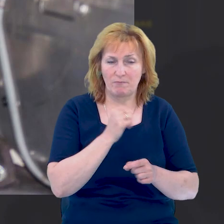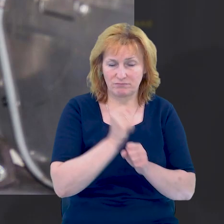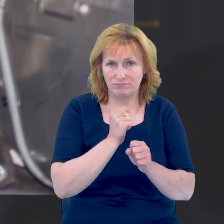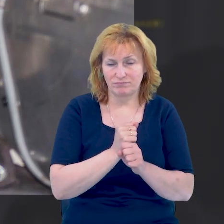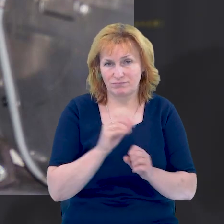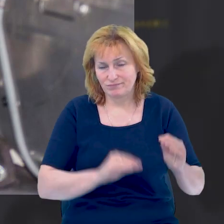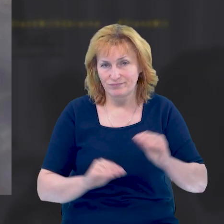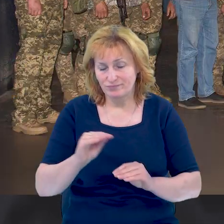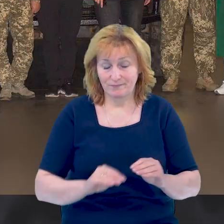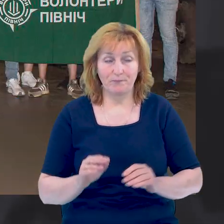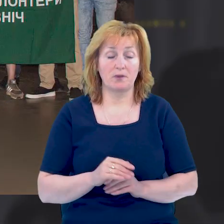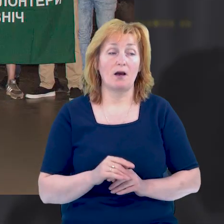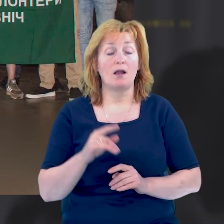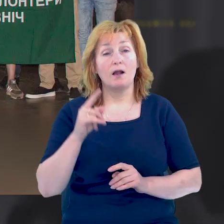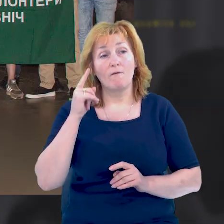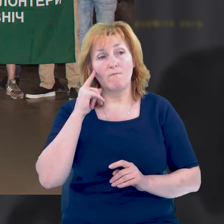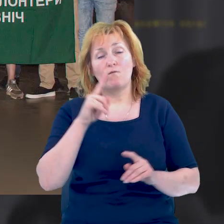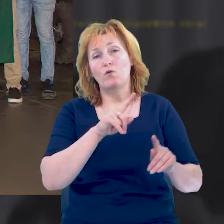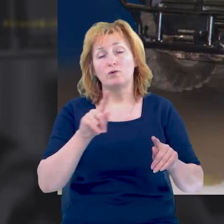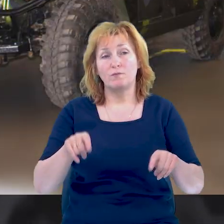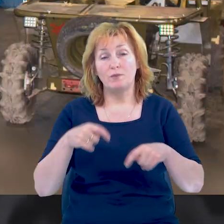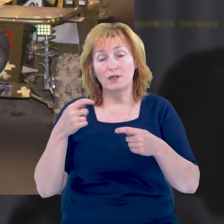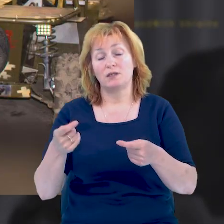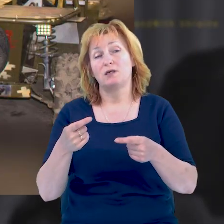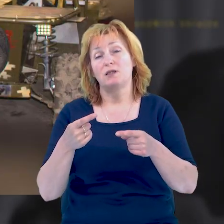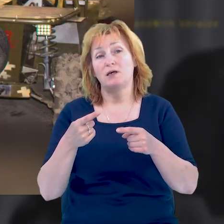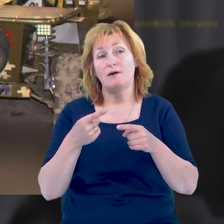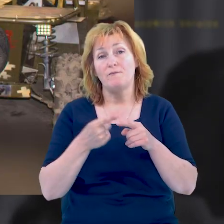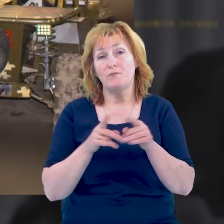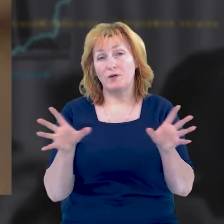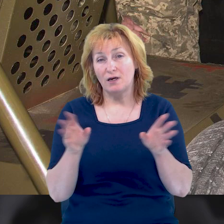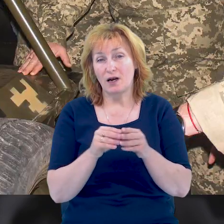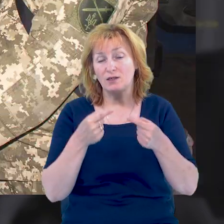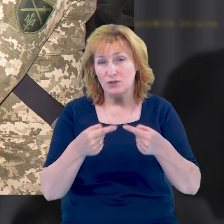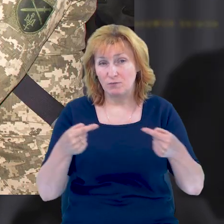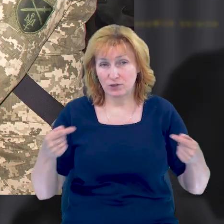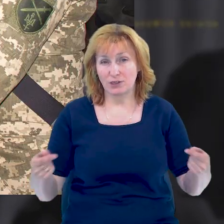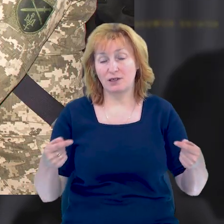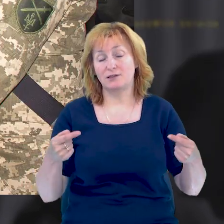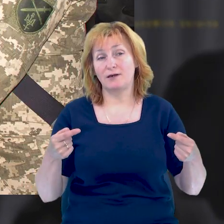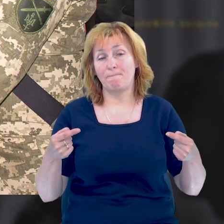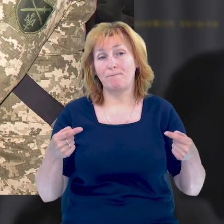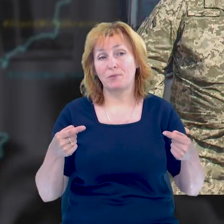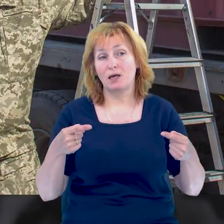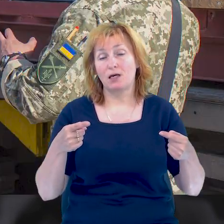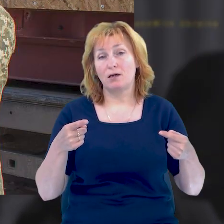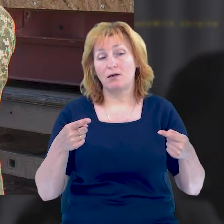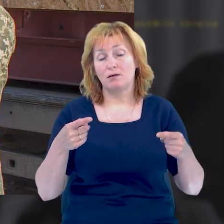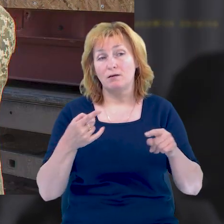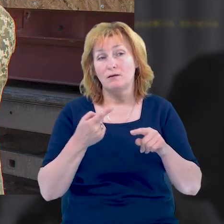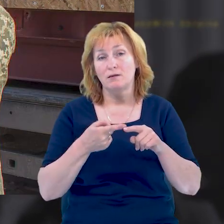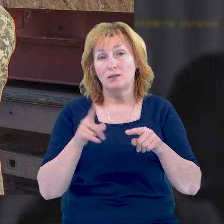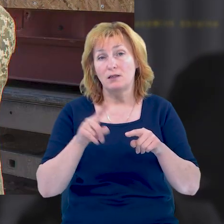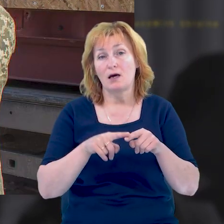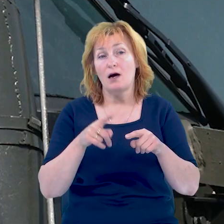Бронеавтомобіль волонтери передали службовцям оперативного командування «Північ» разом із МОДО «Всюди ходами баї» та мобільним банно